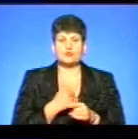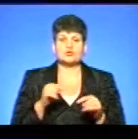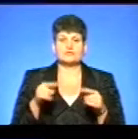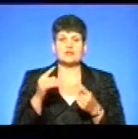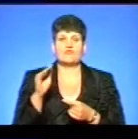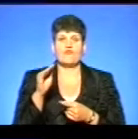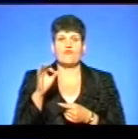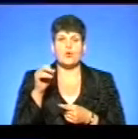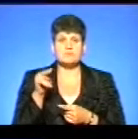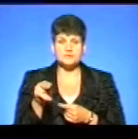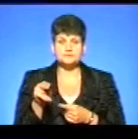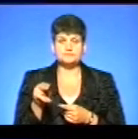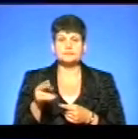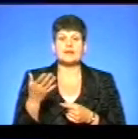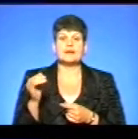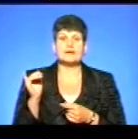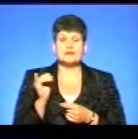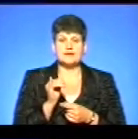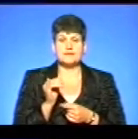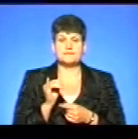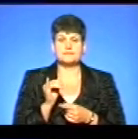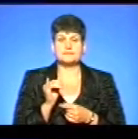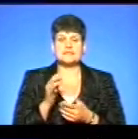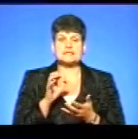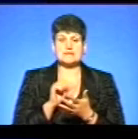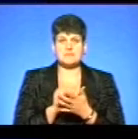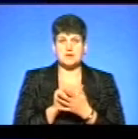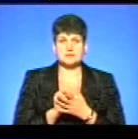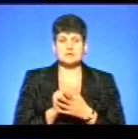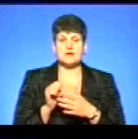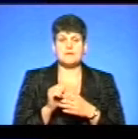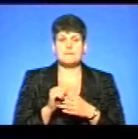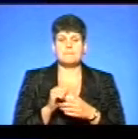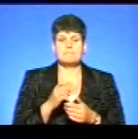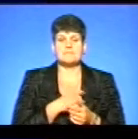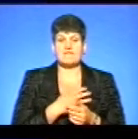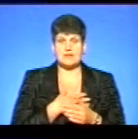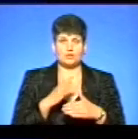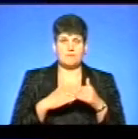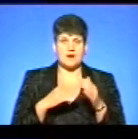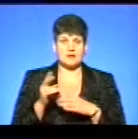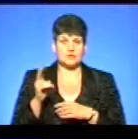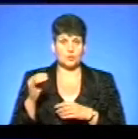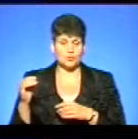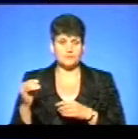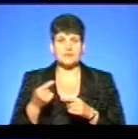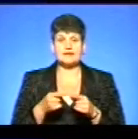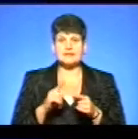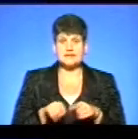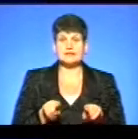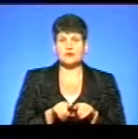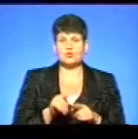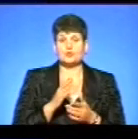ФОП, фідрішну особу-підприємця, і займатися саме приватною практикою, це також є